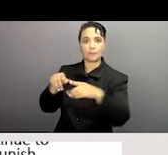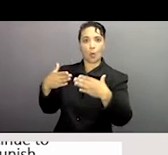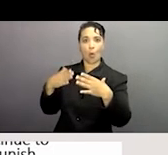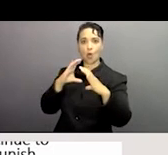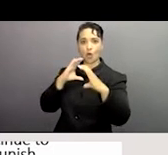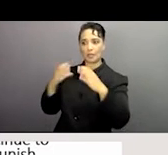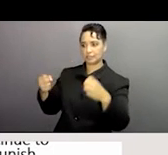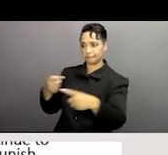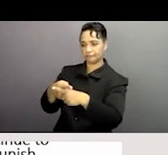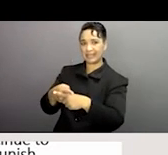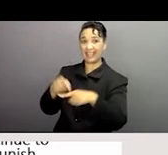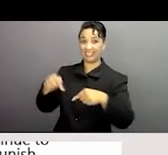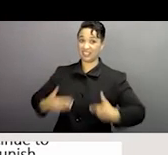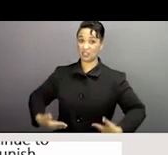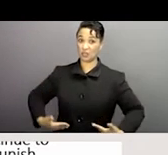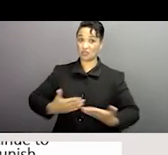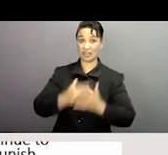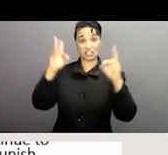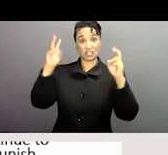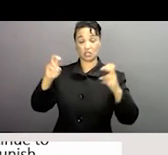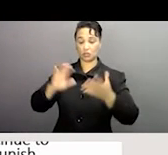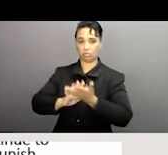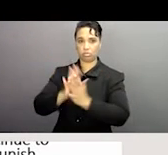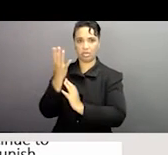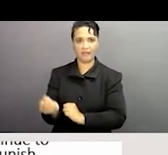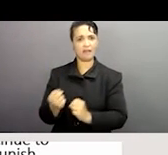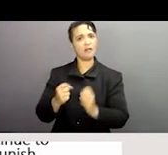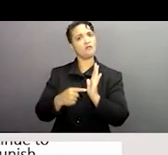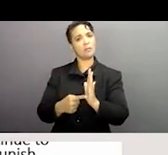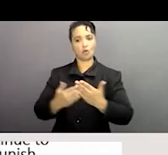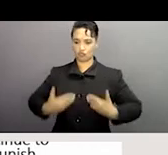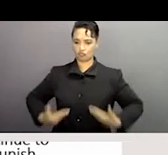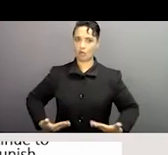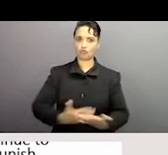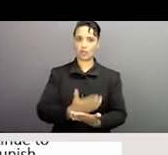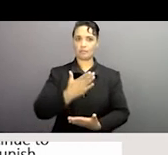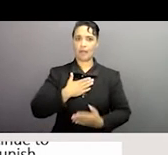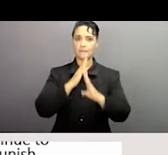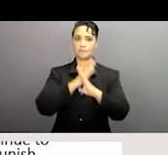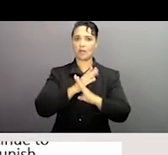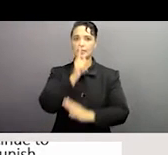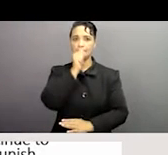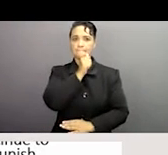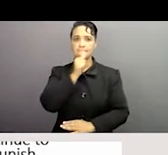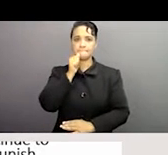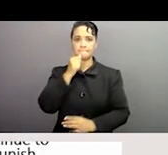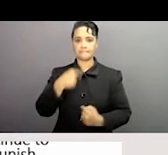communications qui sont en train d'avoir lieu dans plusieurs problèmes relatifs par exemple aux droits humains tels que le droit à la